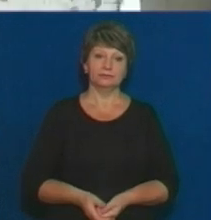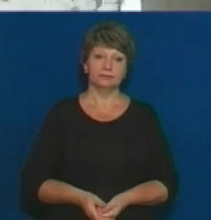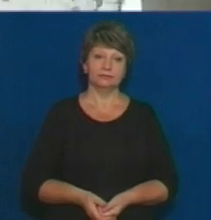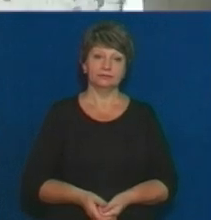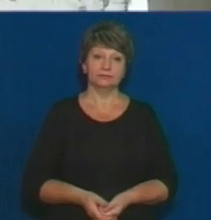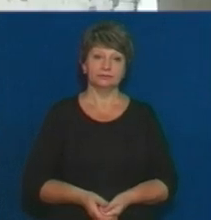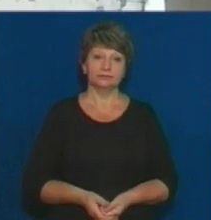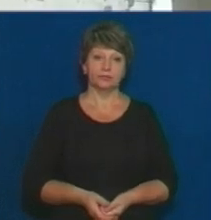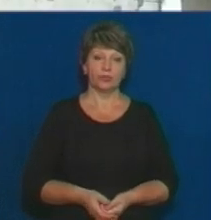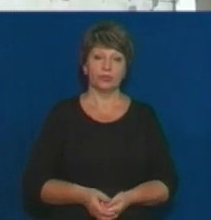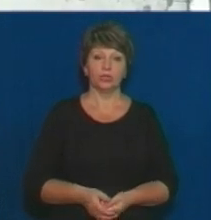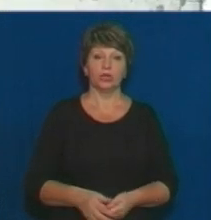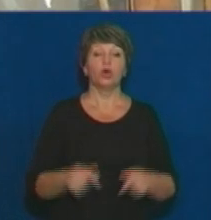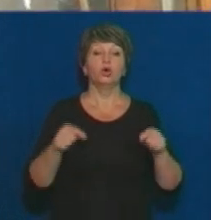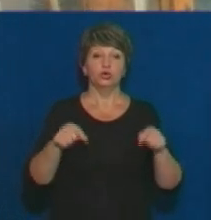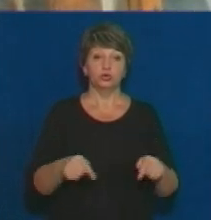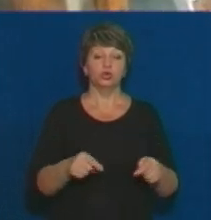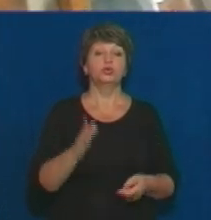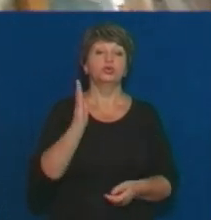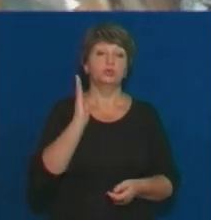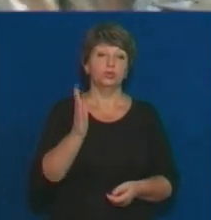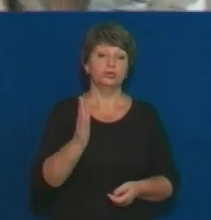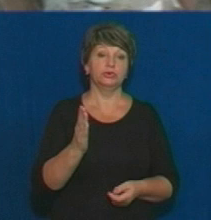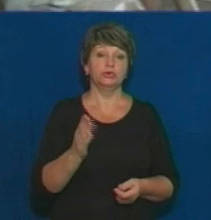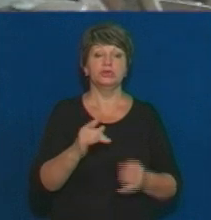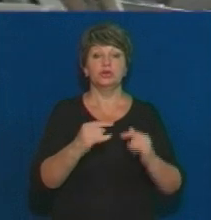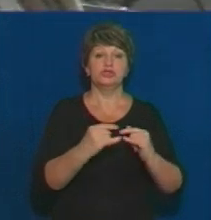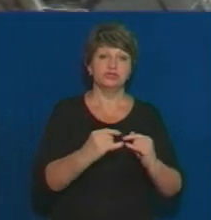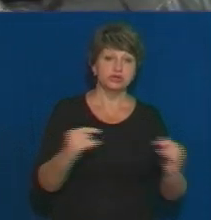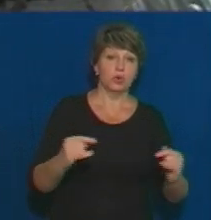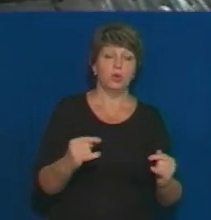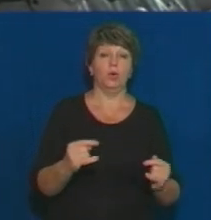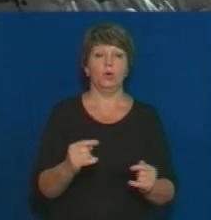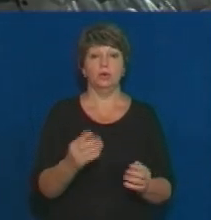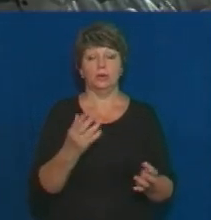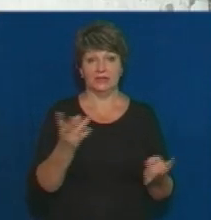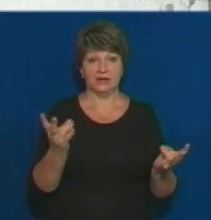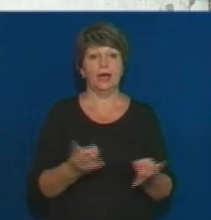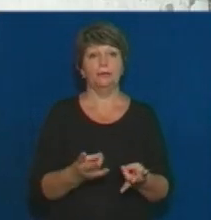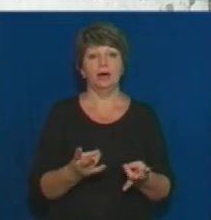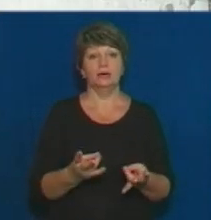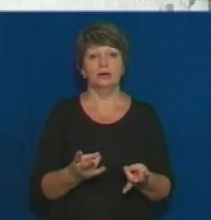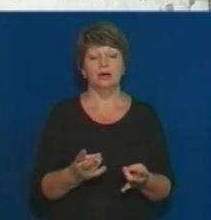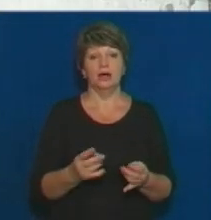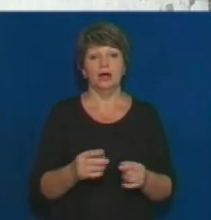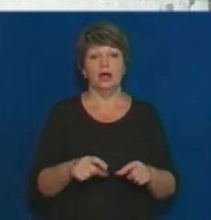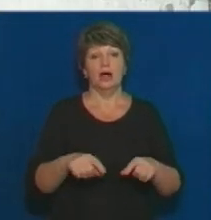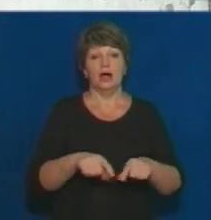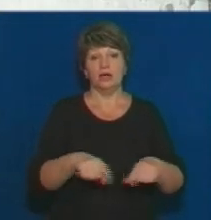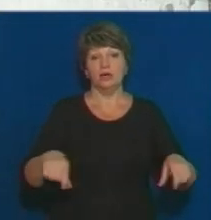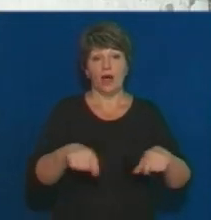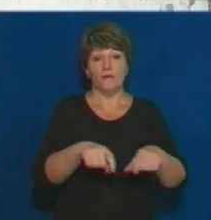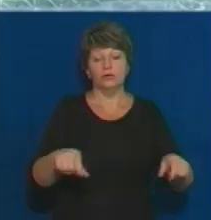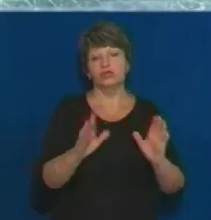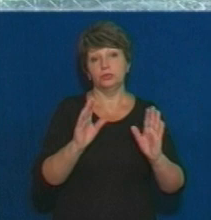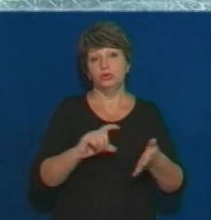Тут буде все, якісь тапчан поставлять, там стиль буде, його треба. І клавочки поставлять, то це